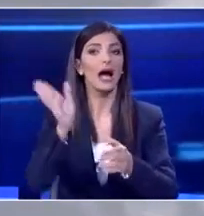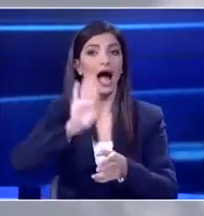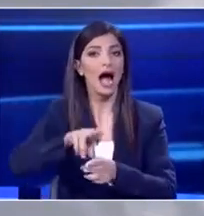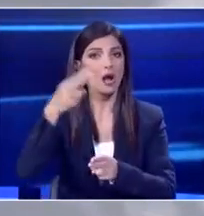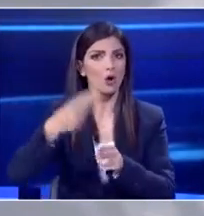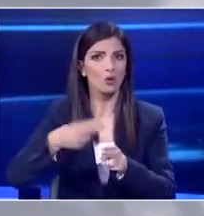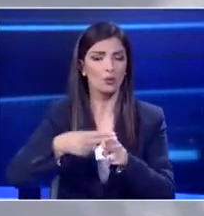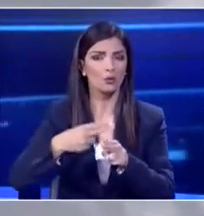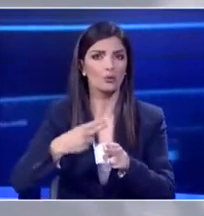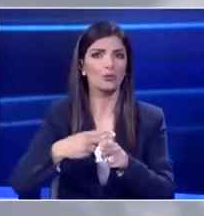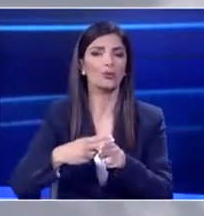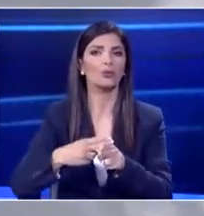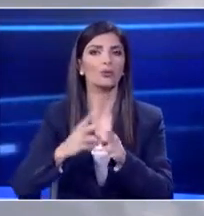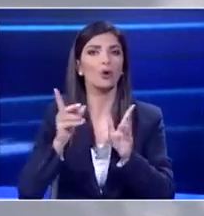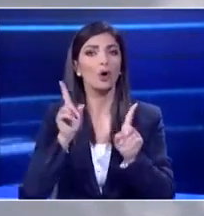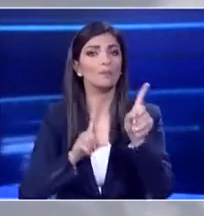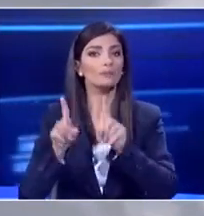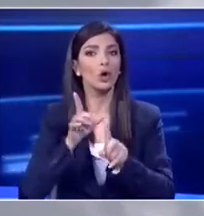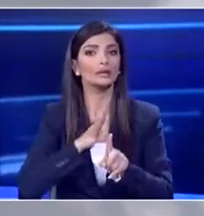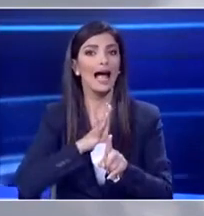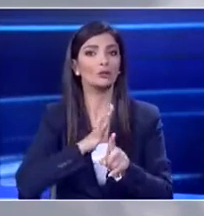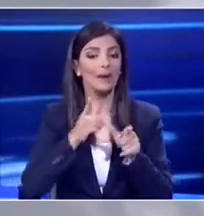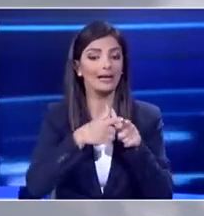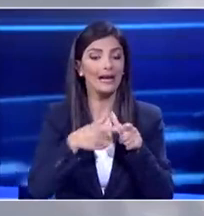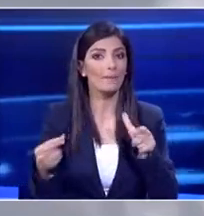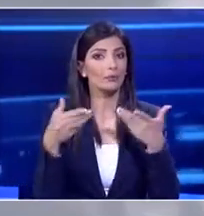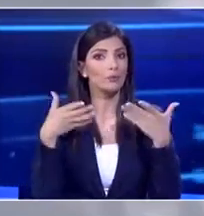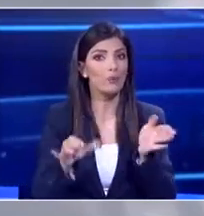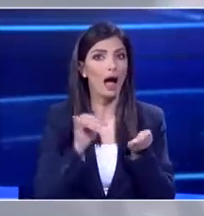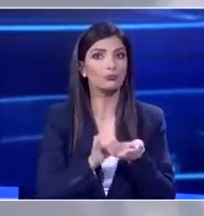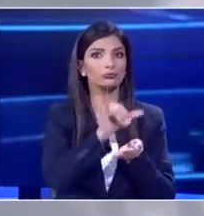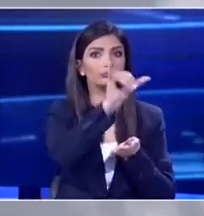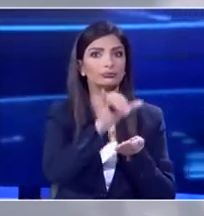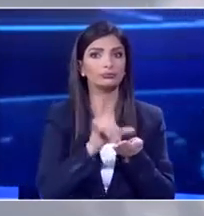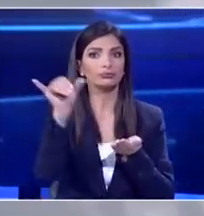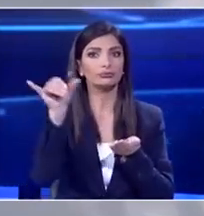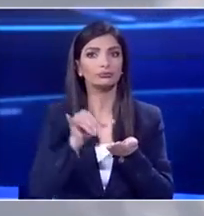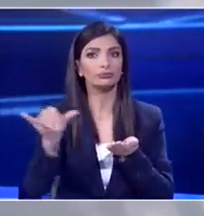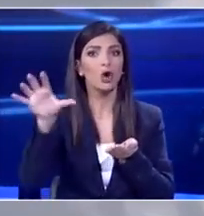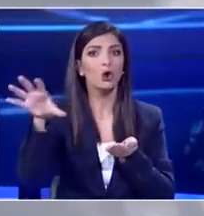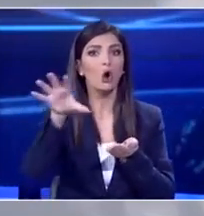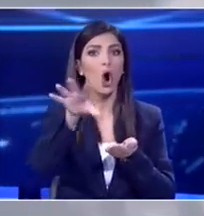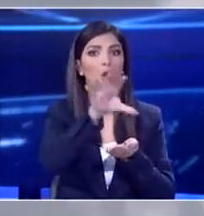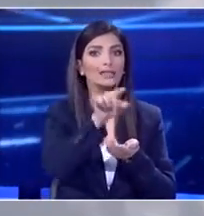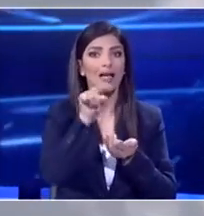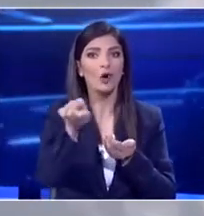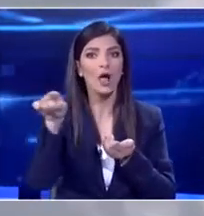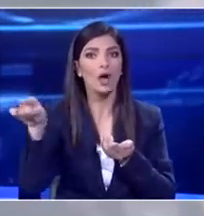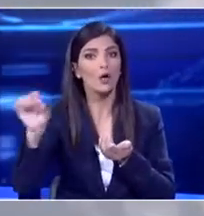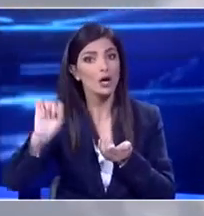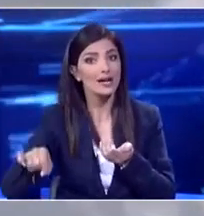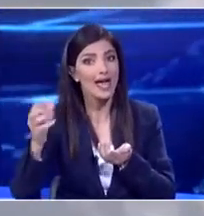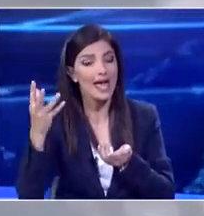ακόμη μια φορά όσοι συμπατριώτες μας έχουν ταξιδέψει σε χώρες όπου έχει επιβεβαιωμένα